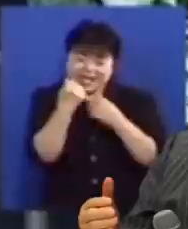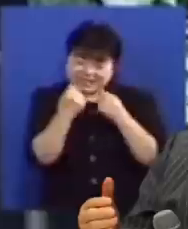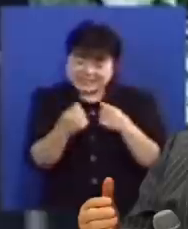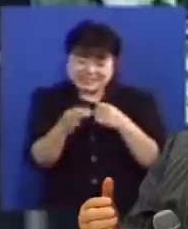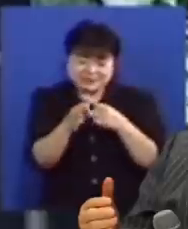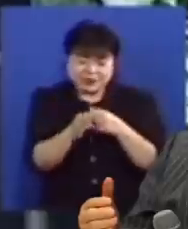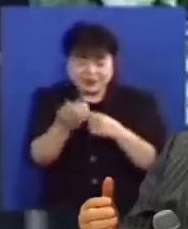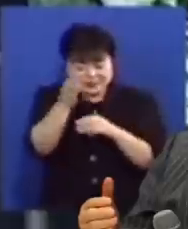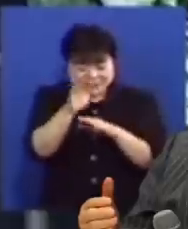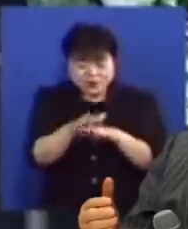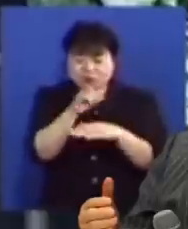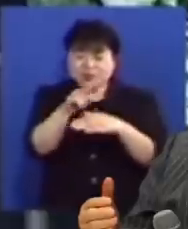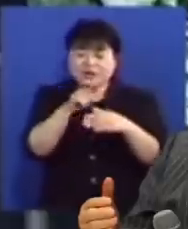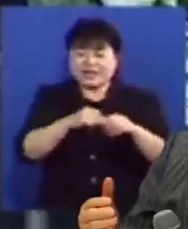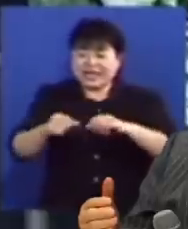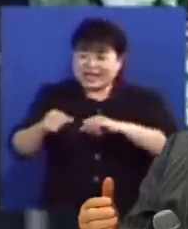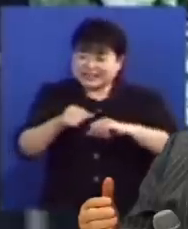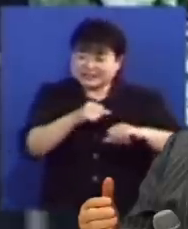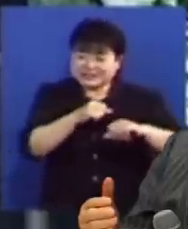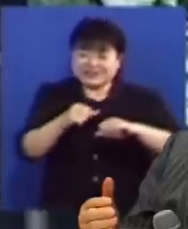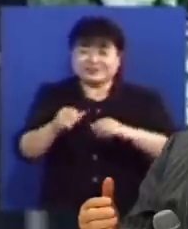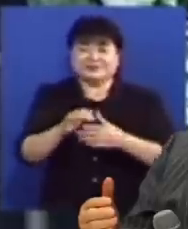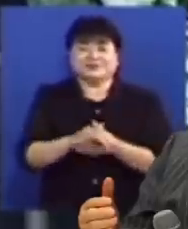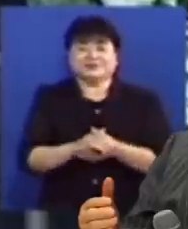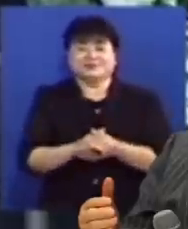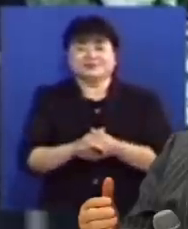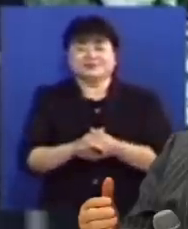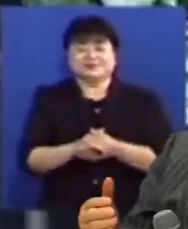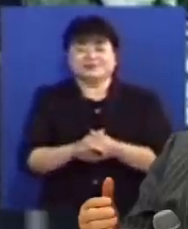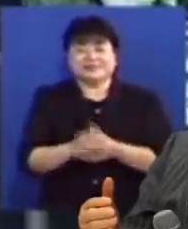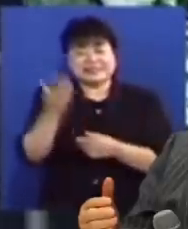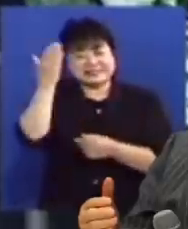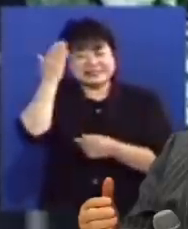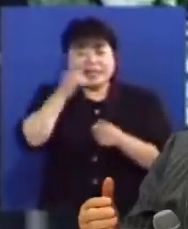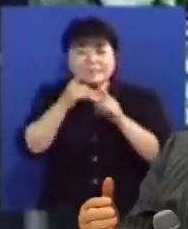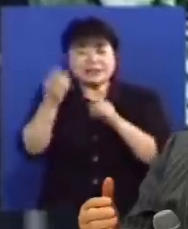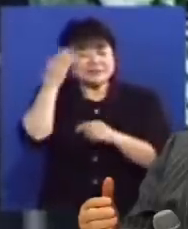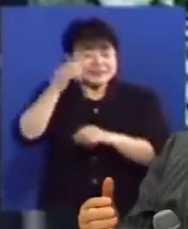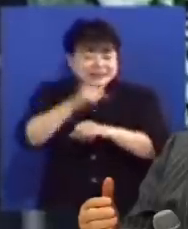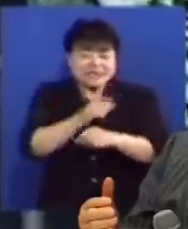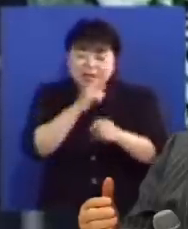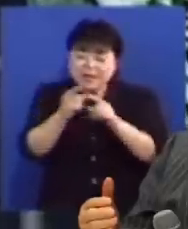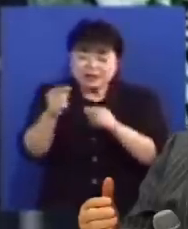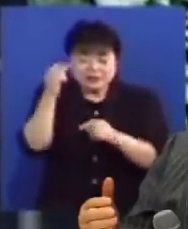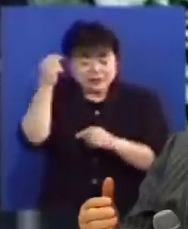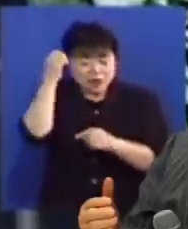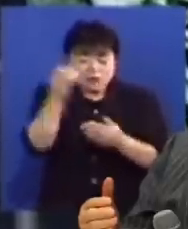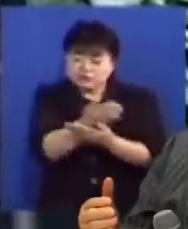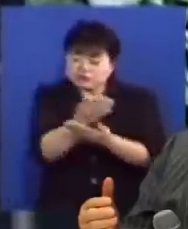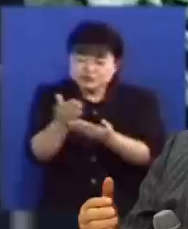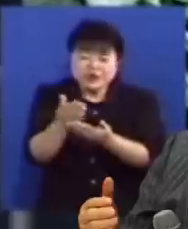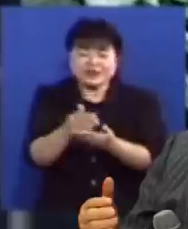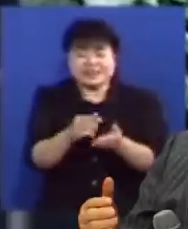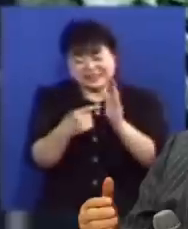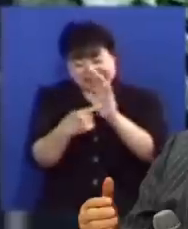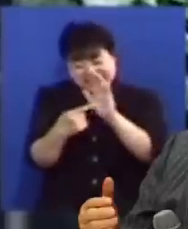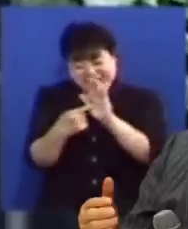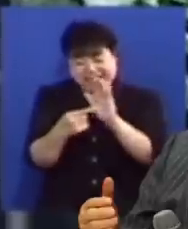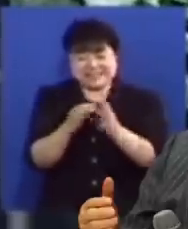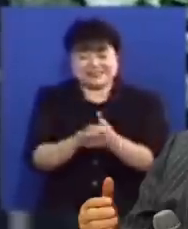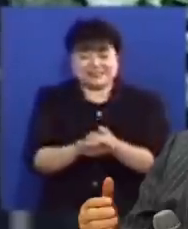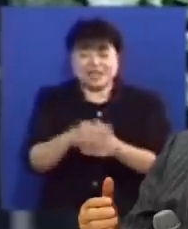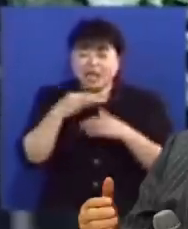성도들 가운데서 역사에 서서 지혜의 말씀, 지식의 말씀, 영문별의 언사가 여기저기 나타나고